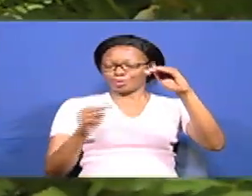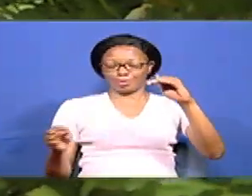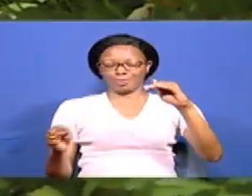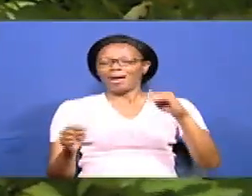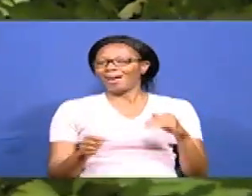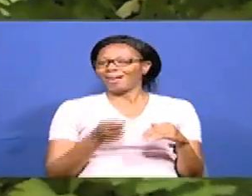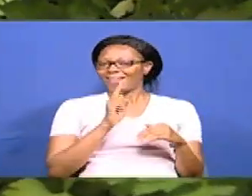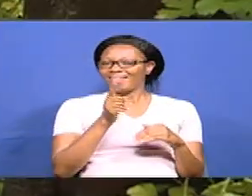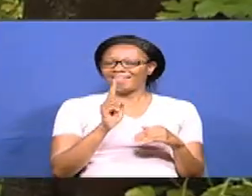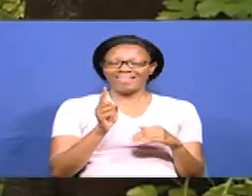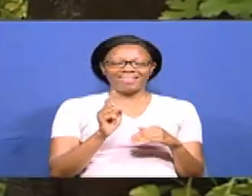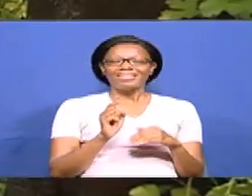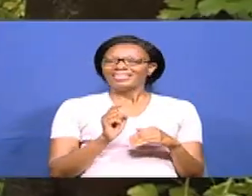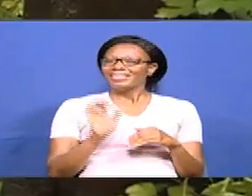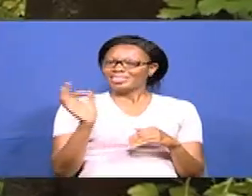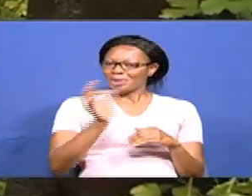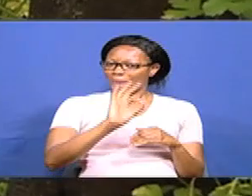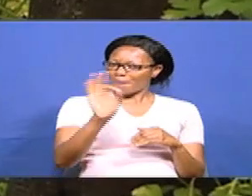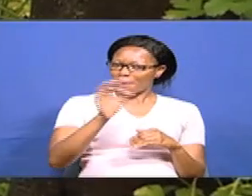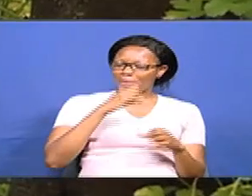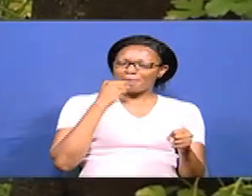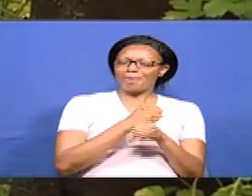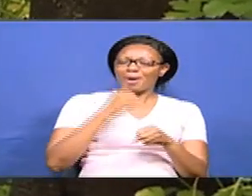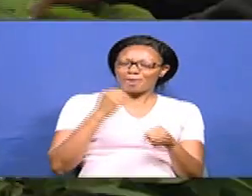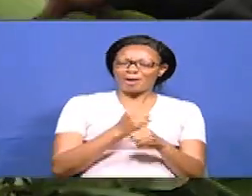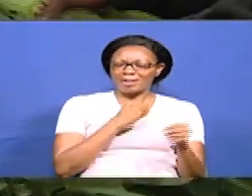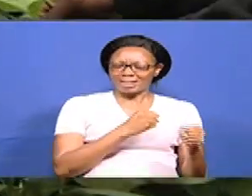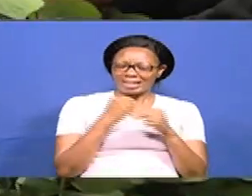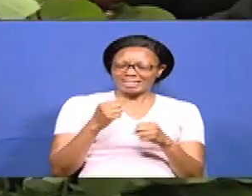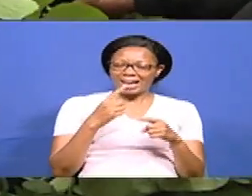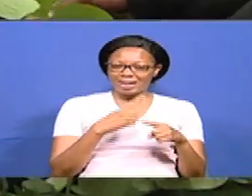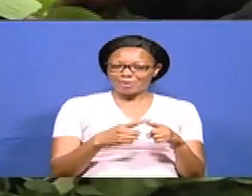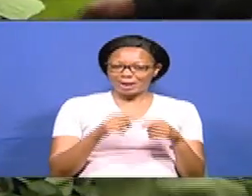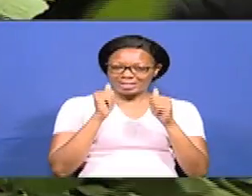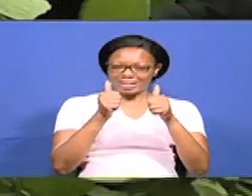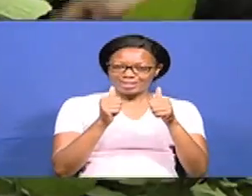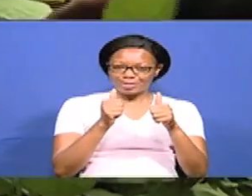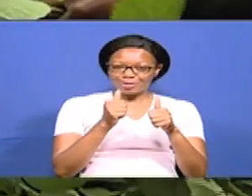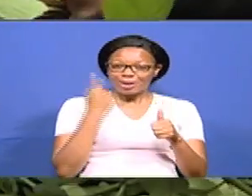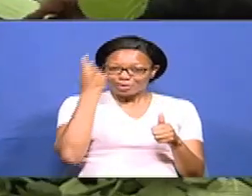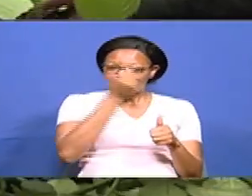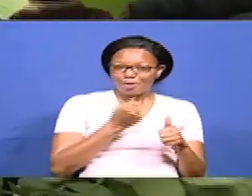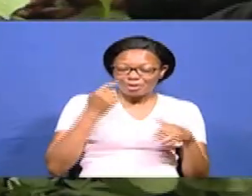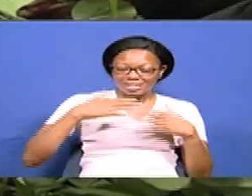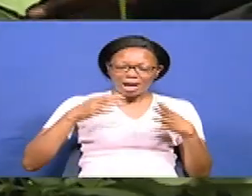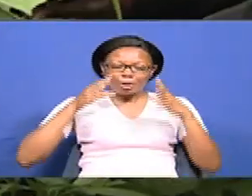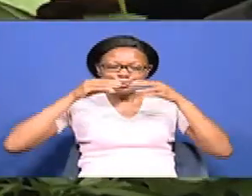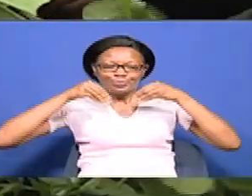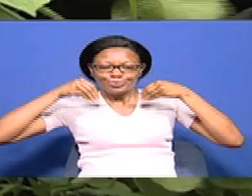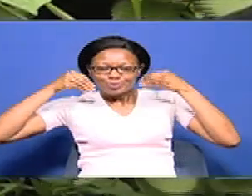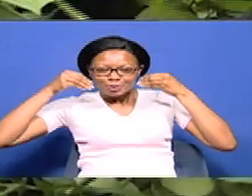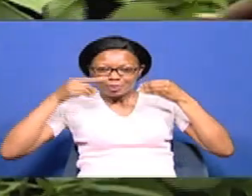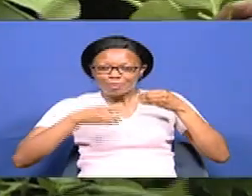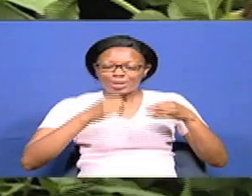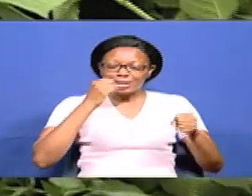Kibaruwa kweli kweli. Lakini nikibaruwa chakuridisha kwa kutazama nyuso zao zenye tabasama. Kazi ya kilimo kama